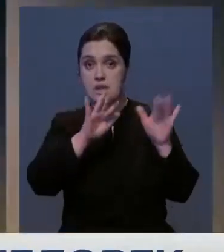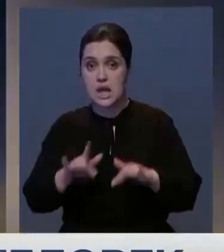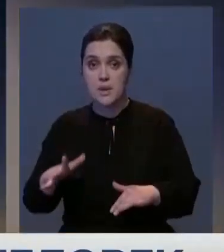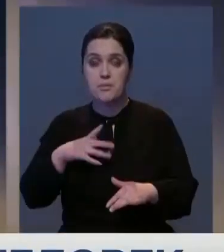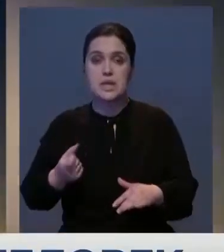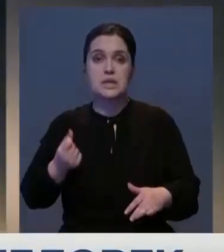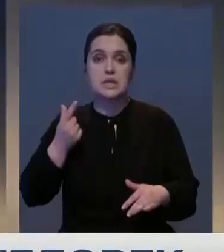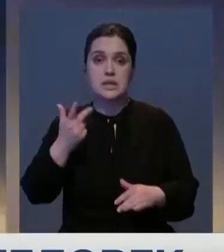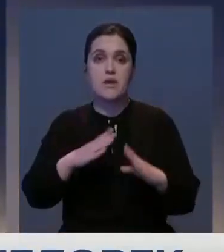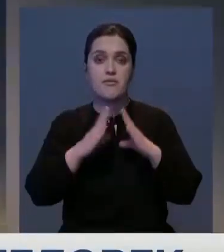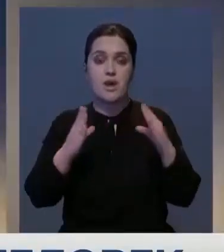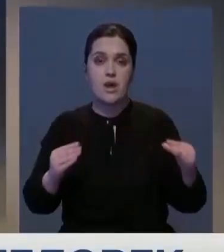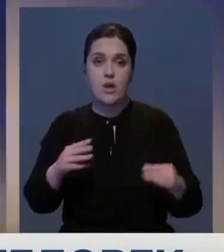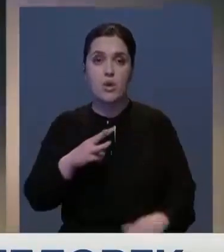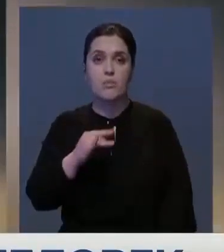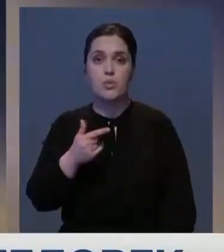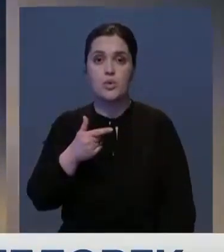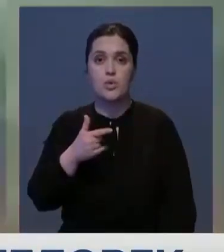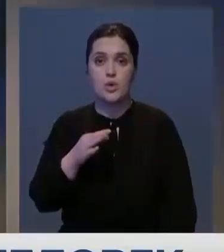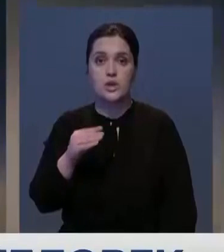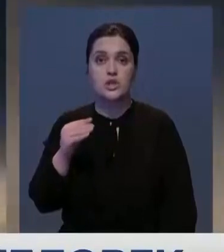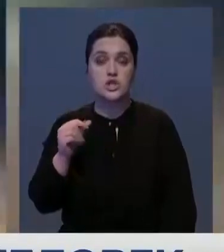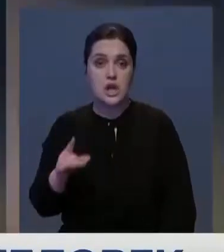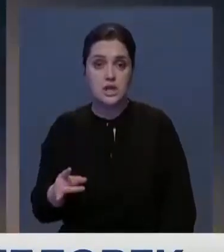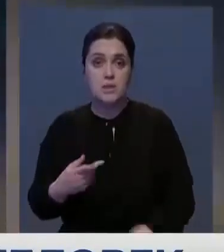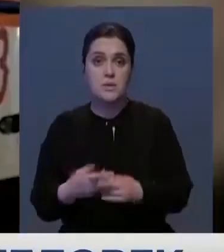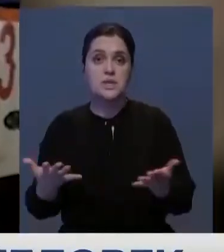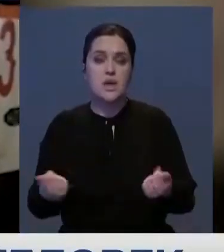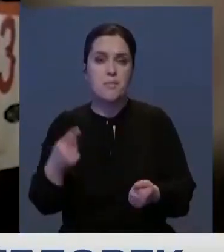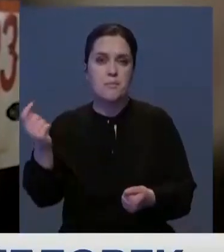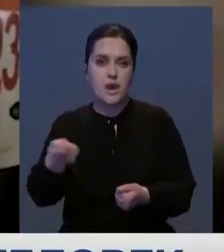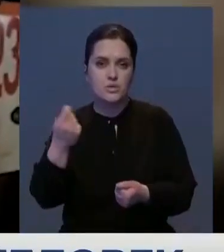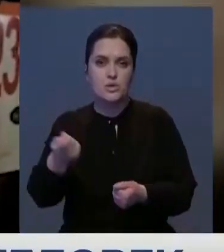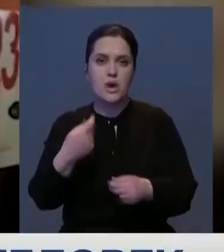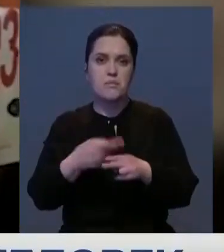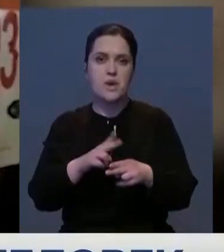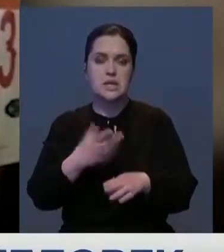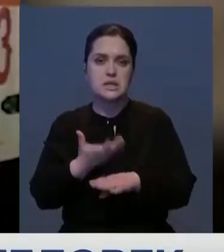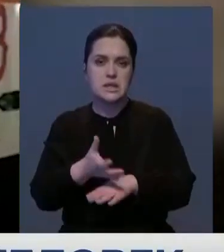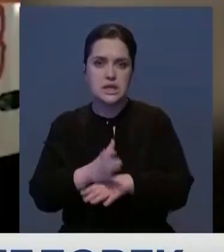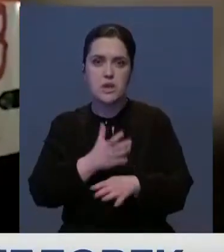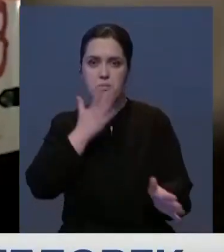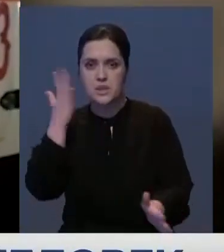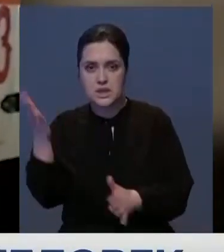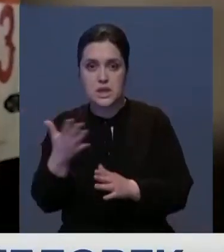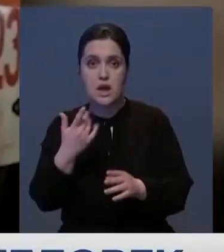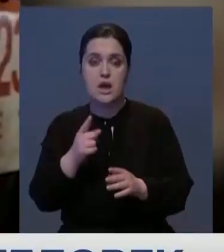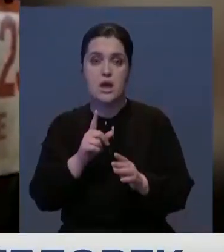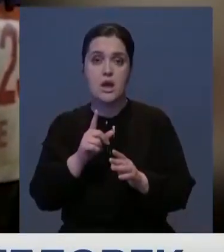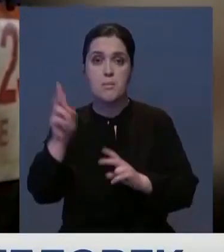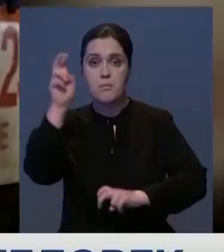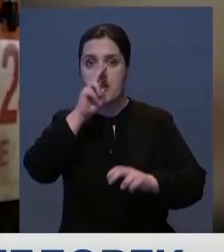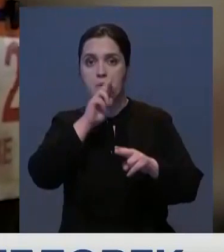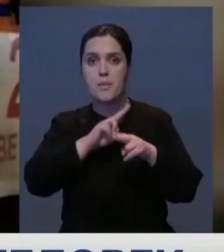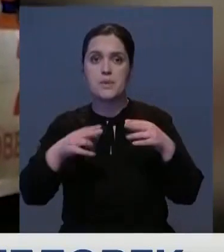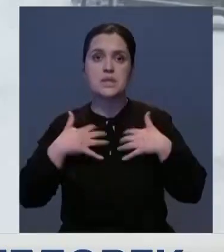плен попали несколько легковых автомобилей. А в Мугалжарском районе спасли пастуха, который, несмотря на сильную метель, отправился на поиски